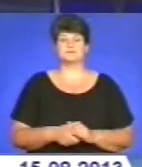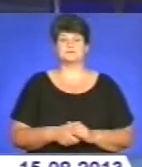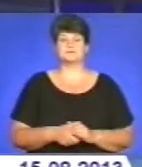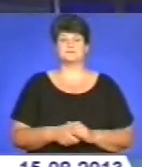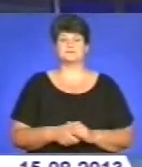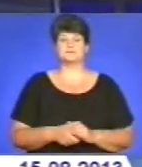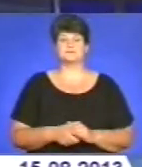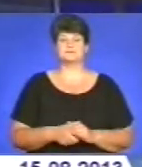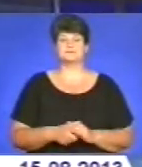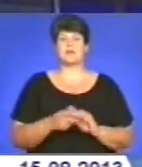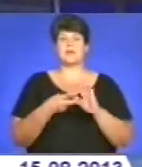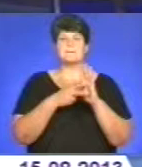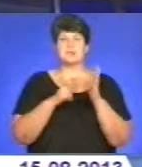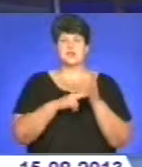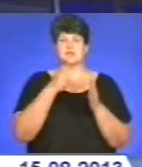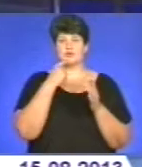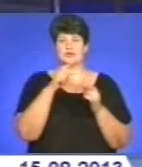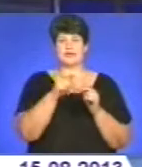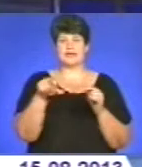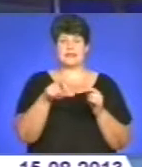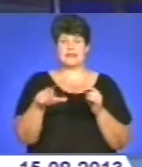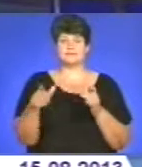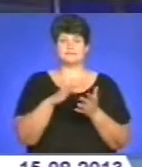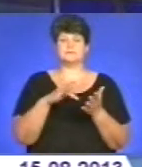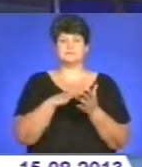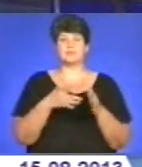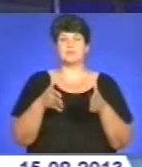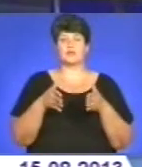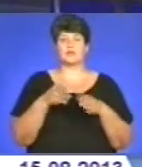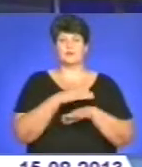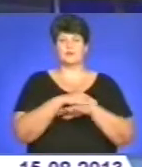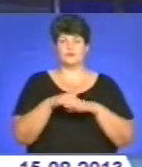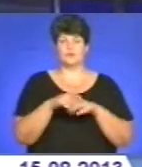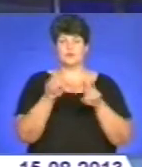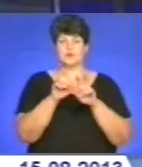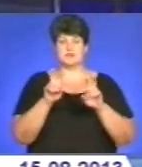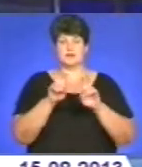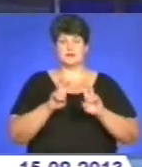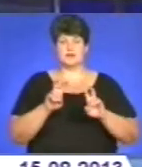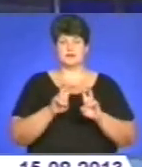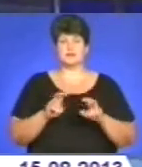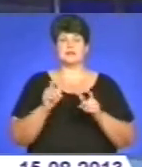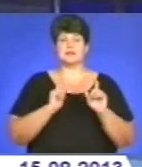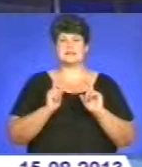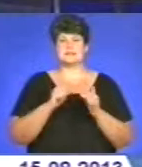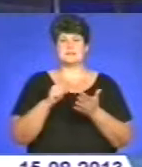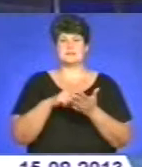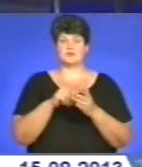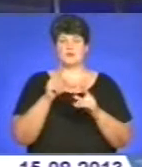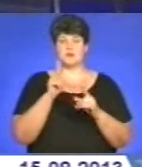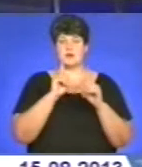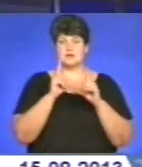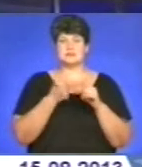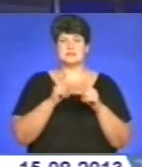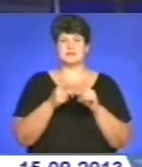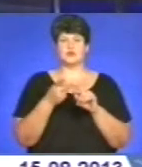План червоних ліній магістральних вулиць обласного центру розглядатимуть на сесії міської ради. Це другий етап